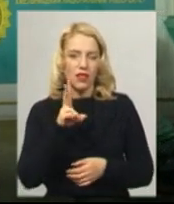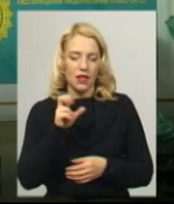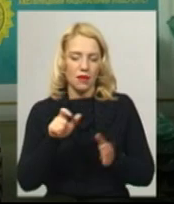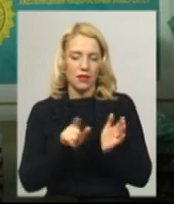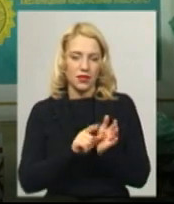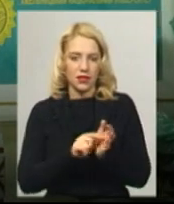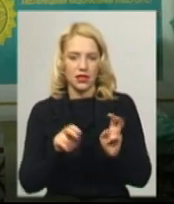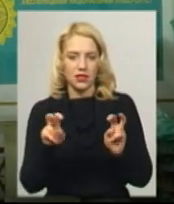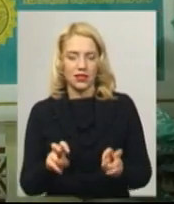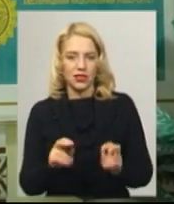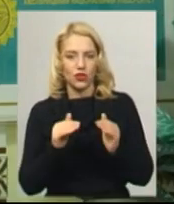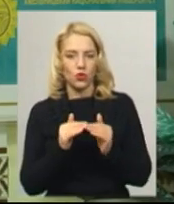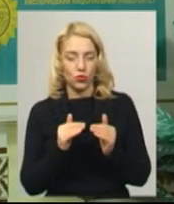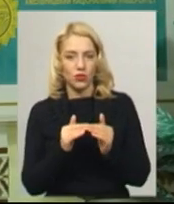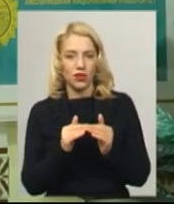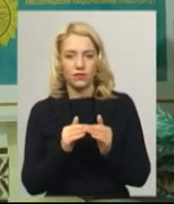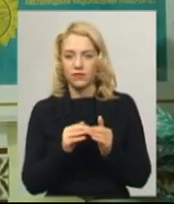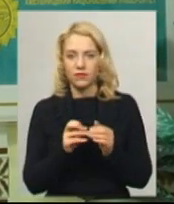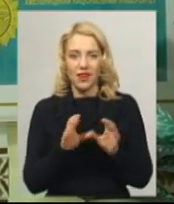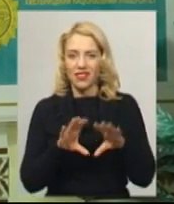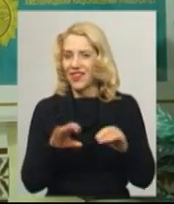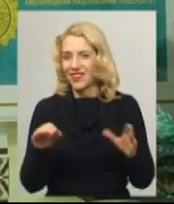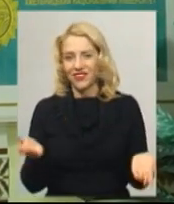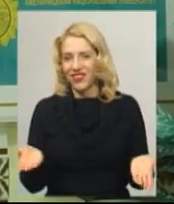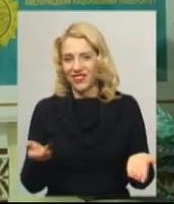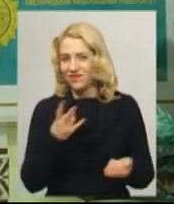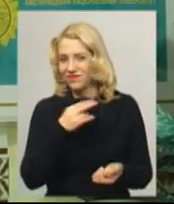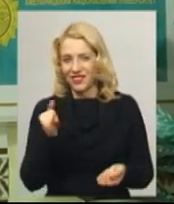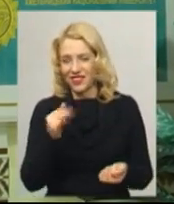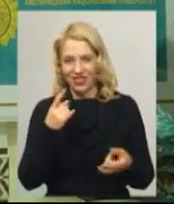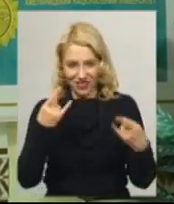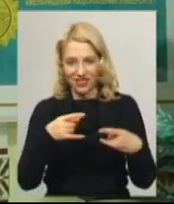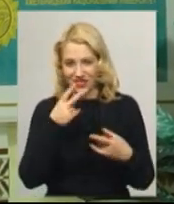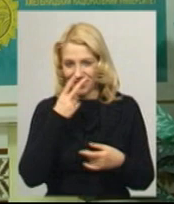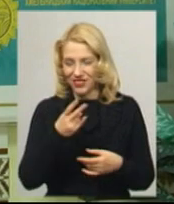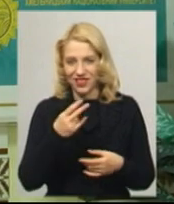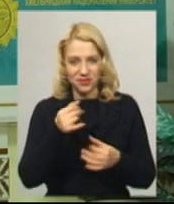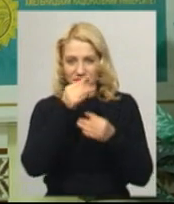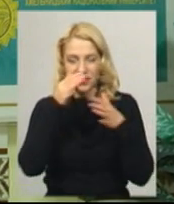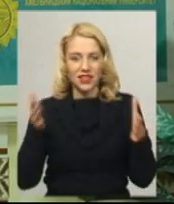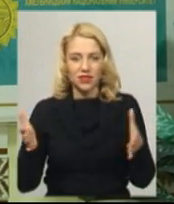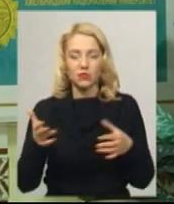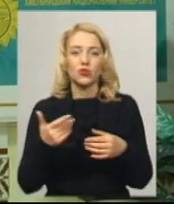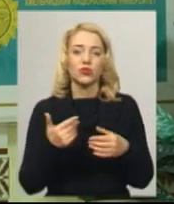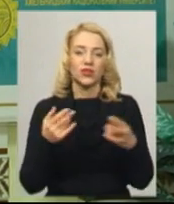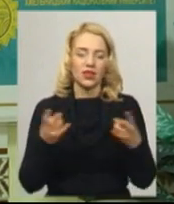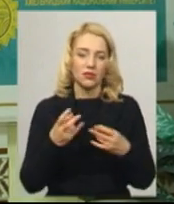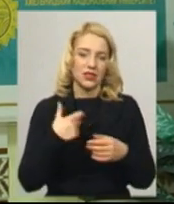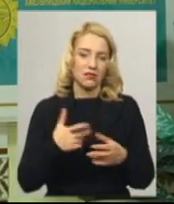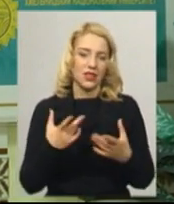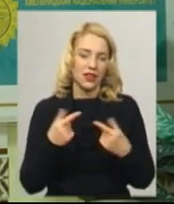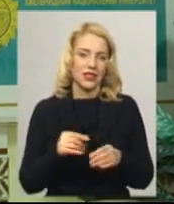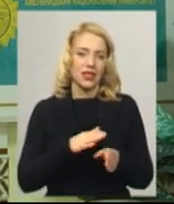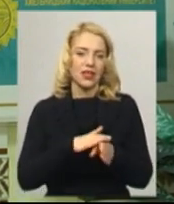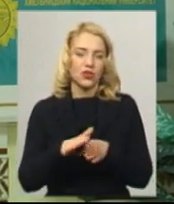вдома і на дивані дивитися телевізор не зможе. Треба буде себе десь реалізовувати в